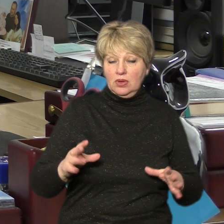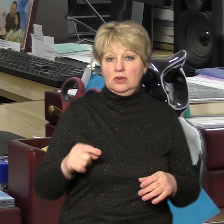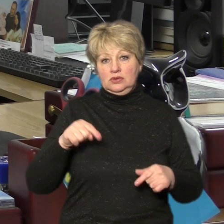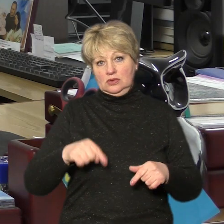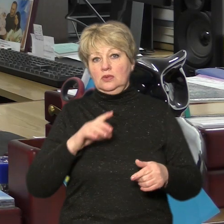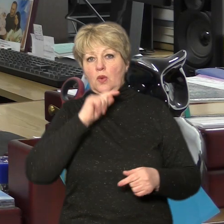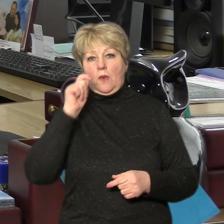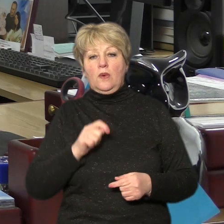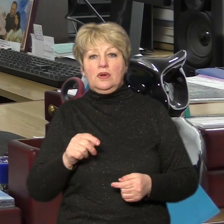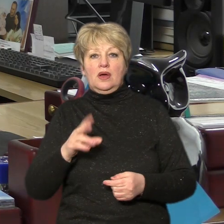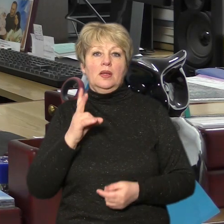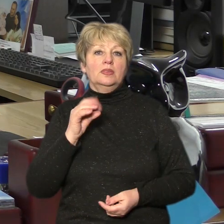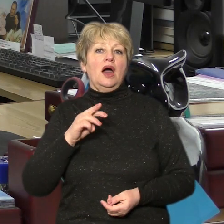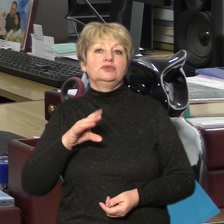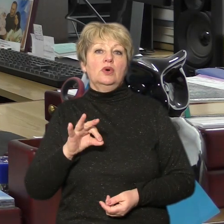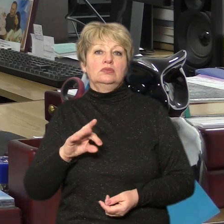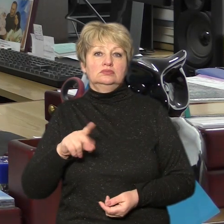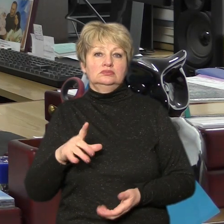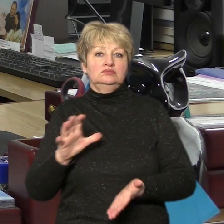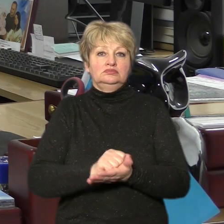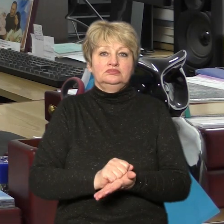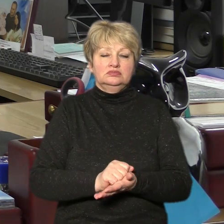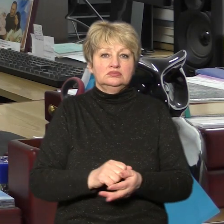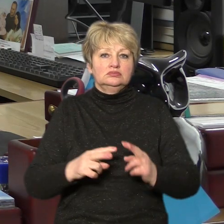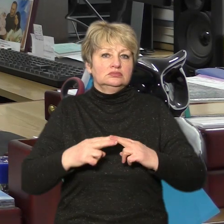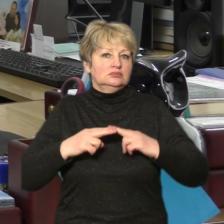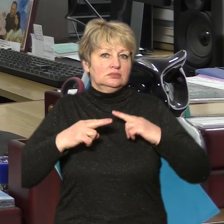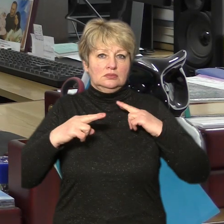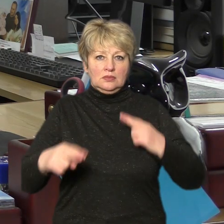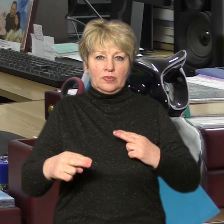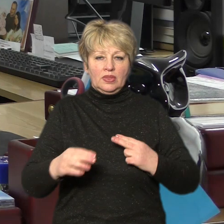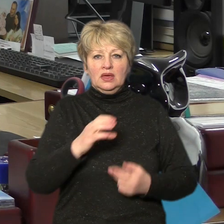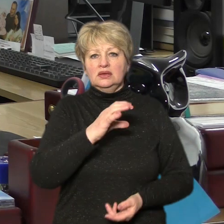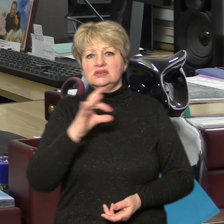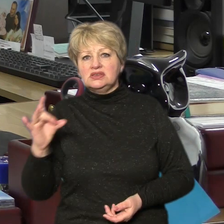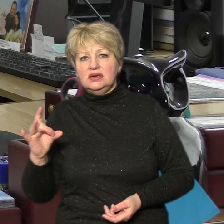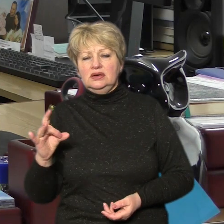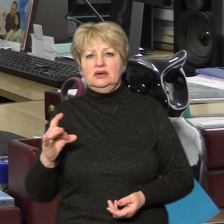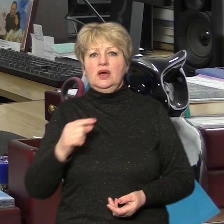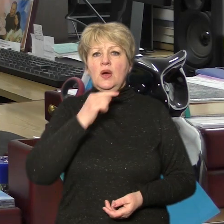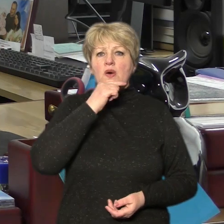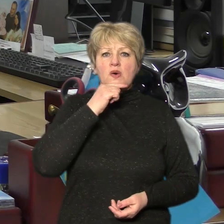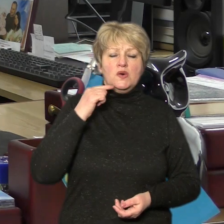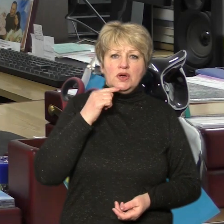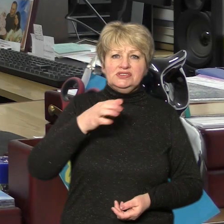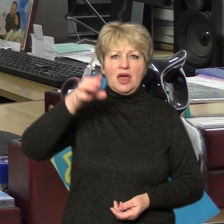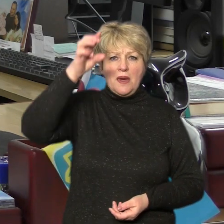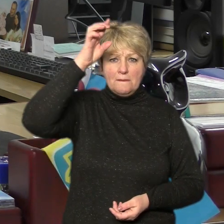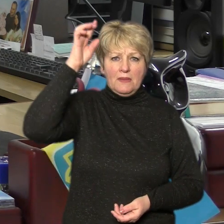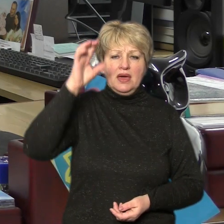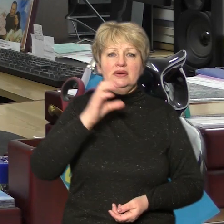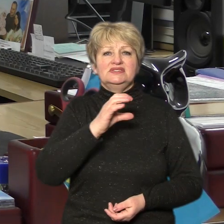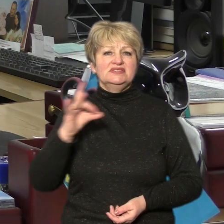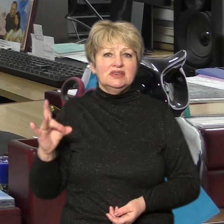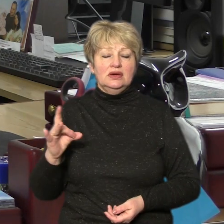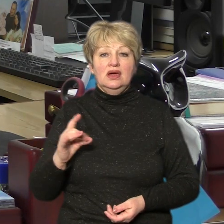Один в один. В принципі, кліше Радянської Російської імперії, Ерефії сучасної, Російської імперії ще до Радянського Союзу, вони